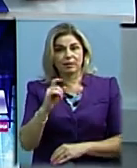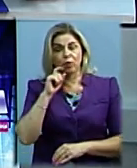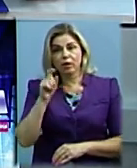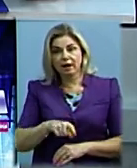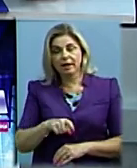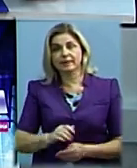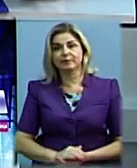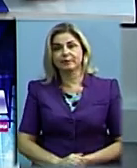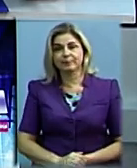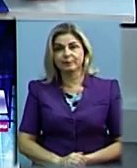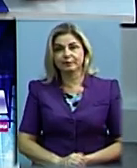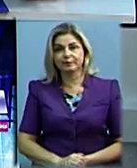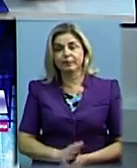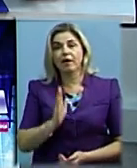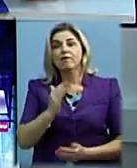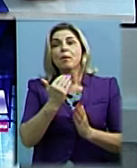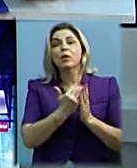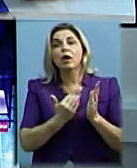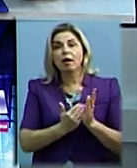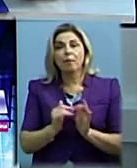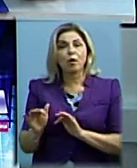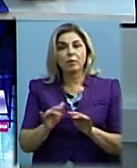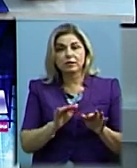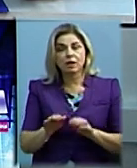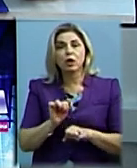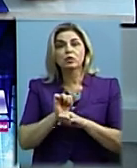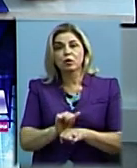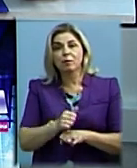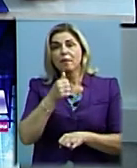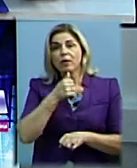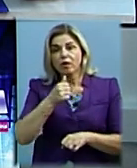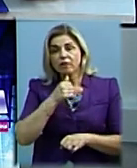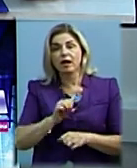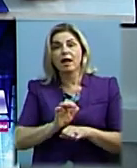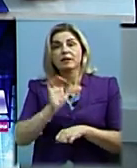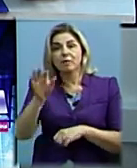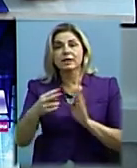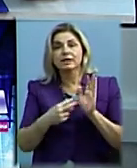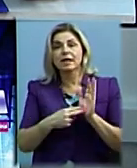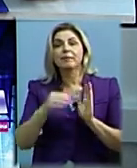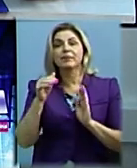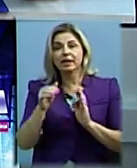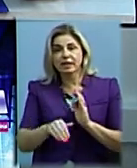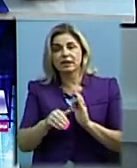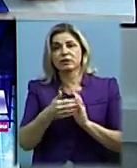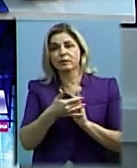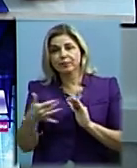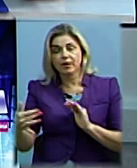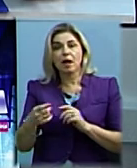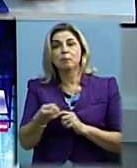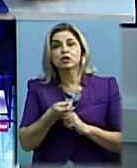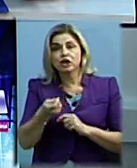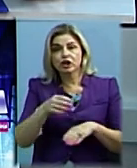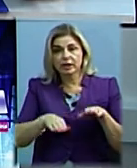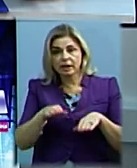митниці ДФСЄ в рамках операції «Рубіж» зупинено спробою експорту 7150 тонн пшениці з використанням